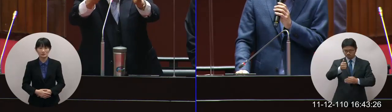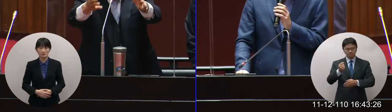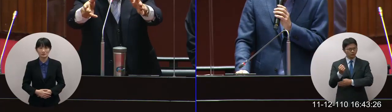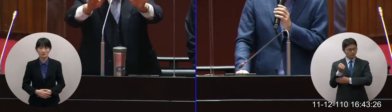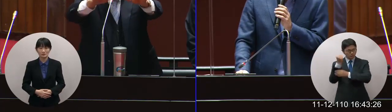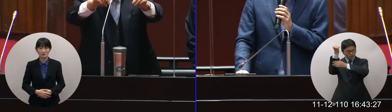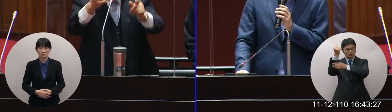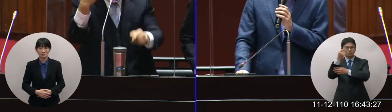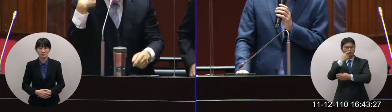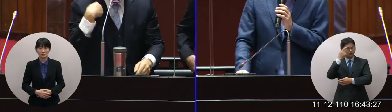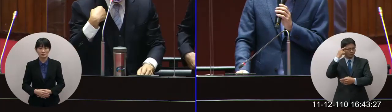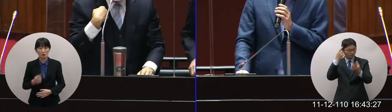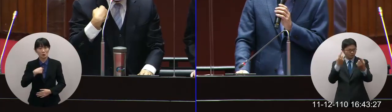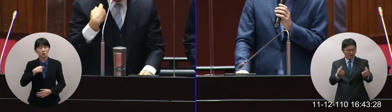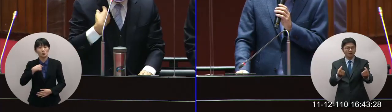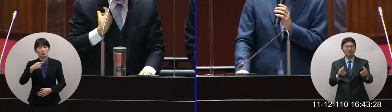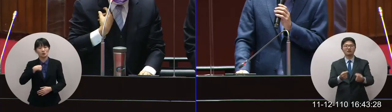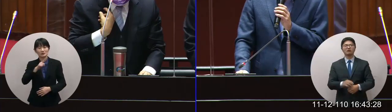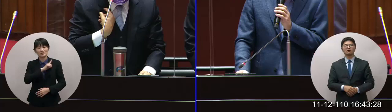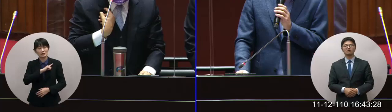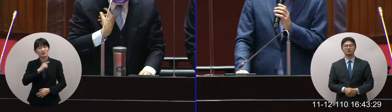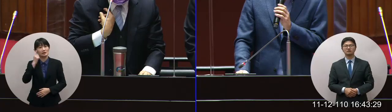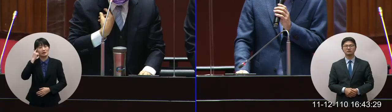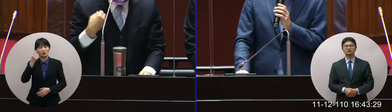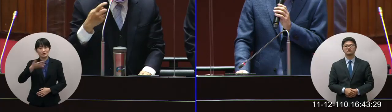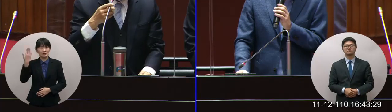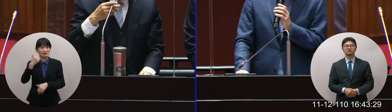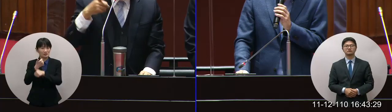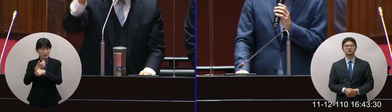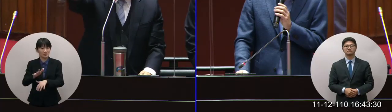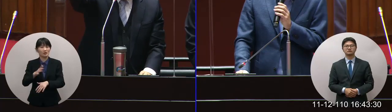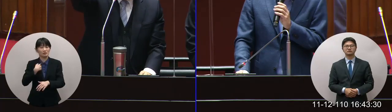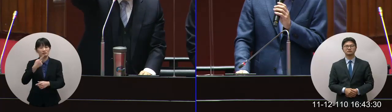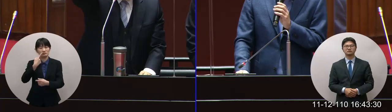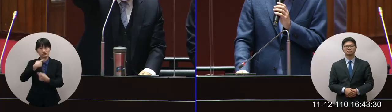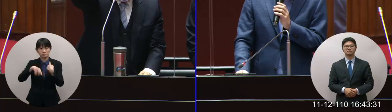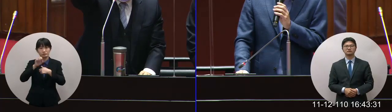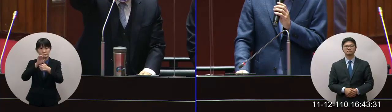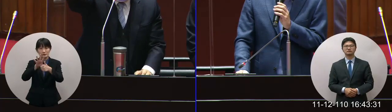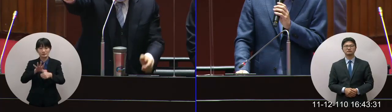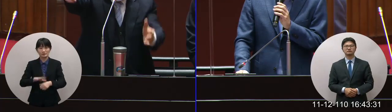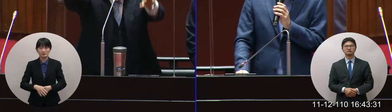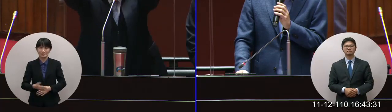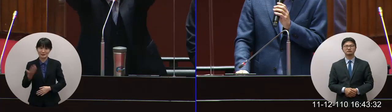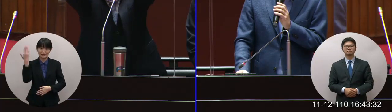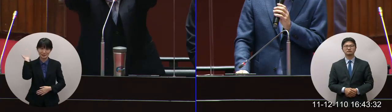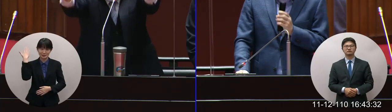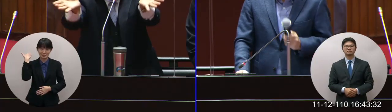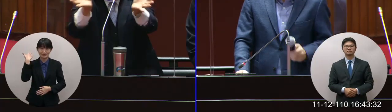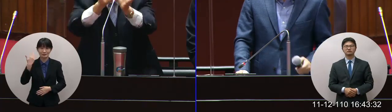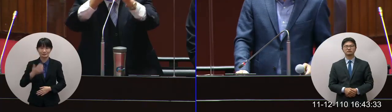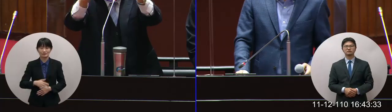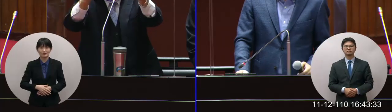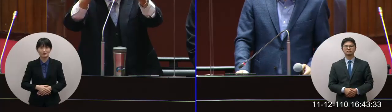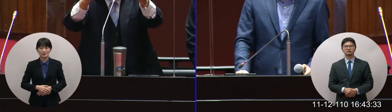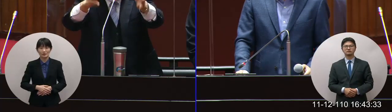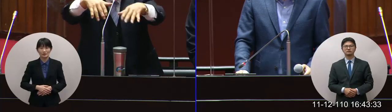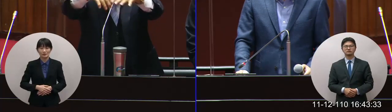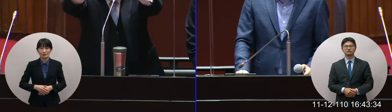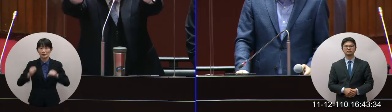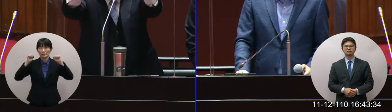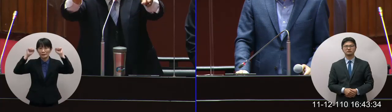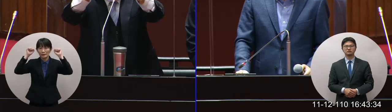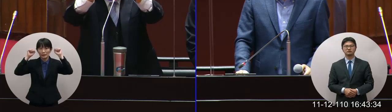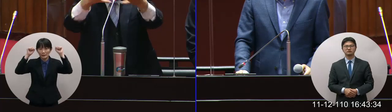這個理念我這個是我自己走過來的經驗像這個以前蓋一個體育場